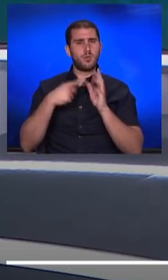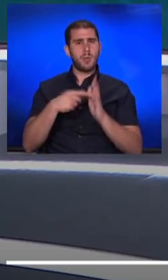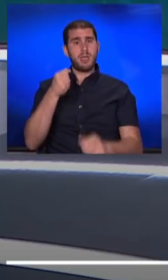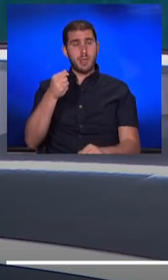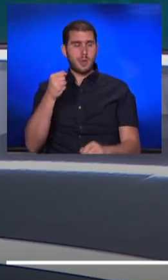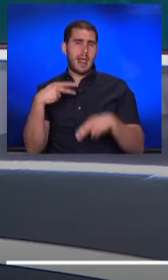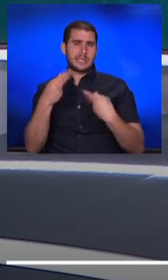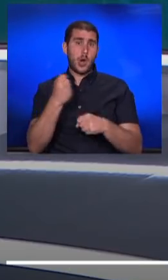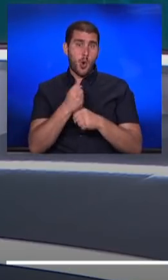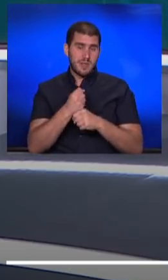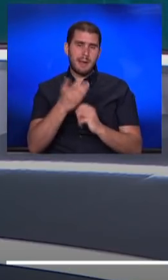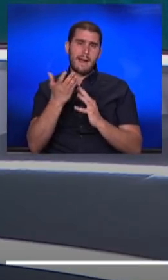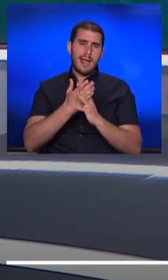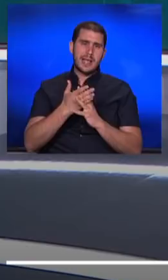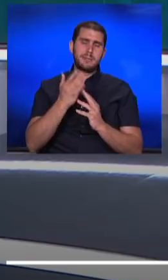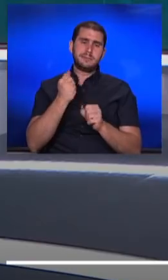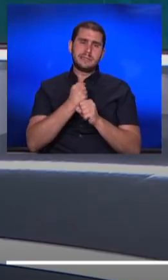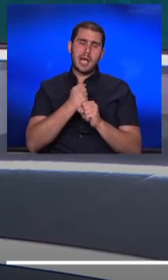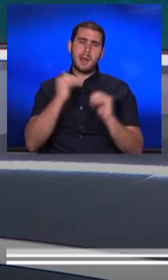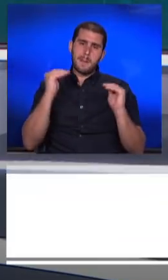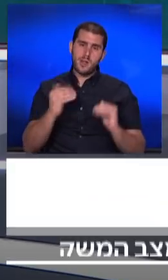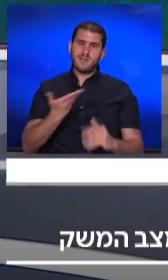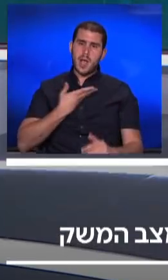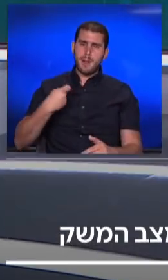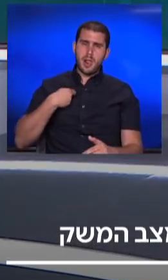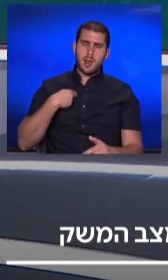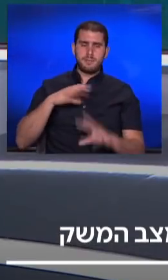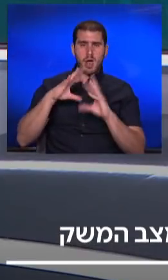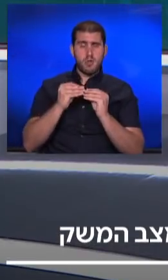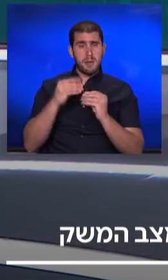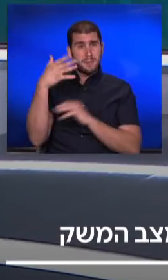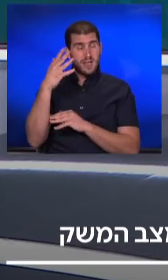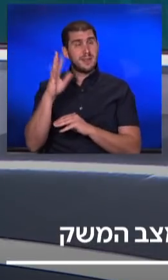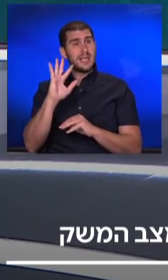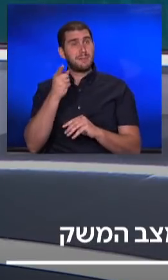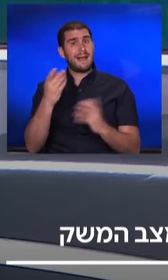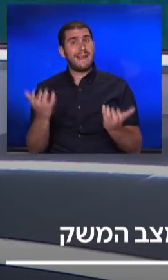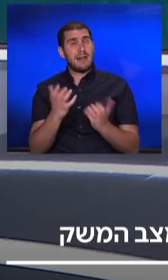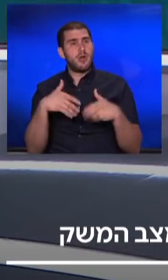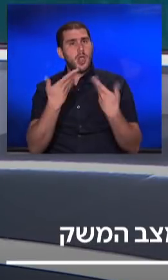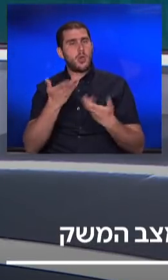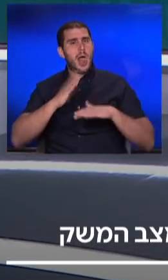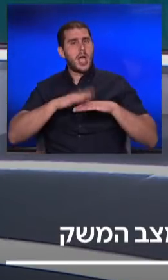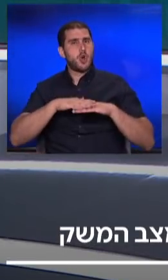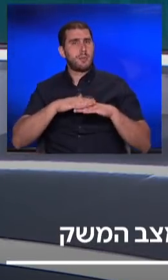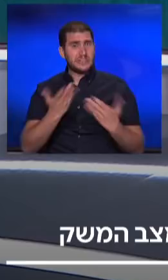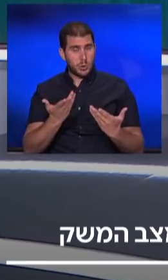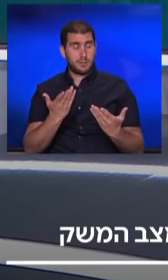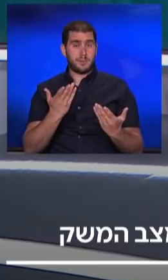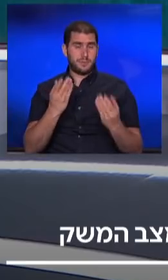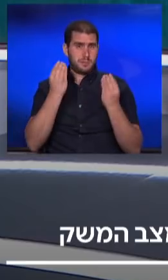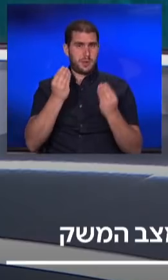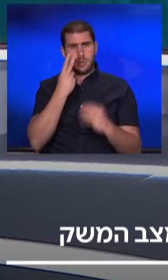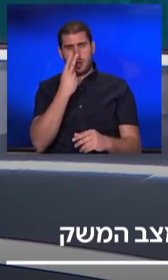להחזיר עובדים על בחלקיות משרה מאוד נמוכה, ולהמשיך לקבל מענק משלים מהמדינה, ובין אם זה הכלים שניתנו להכשרות מקצועיות. עכשיו, בואו נרגע